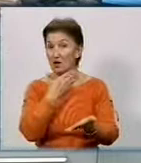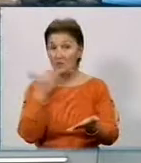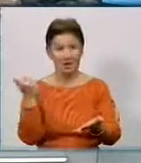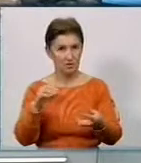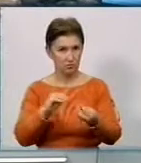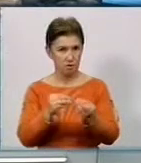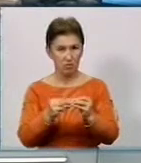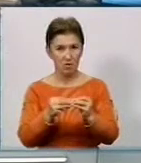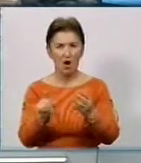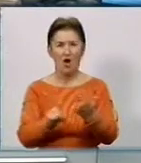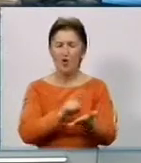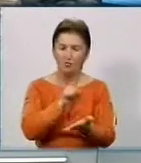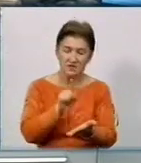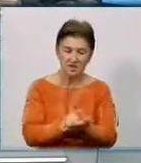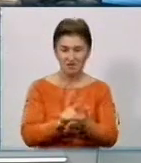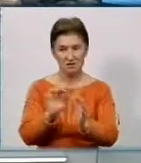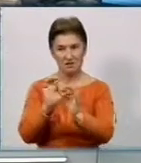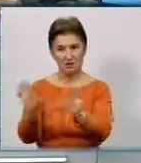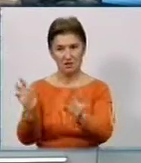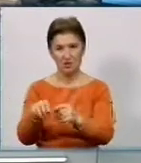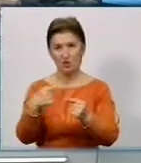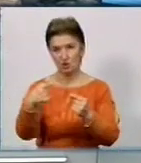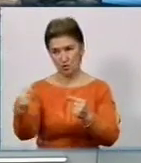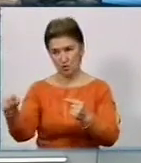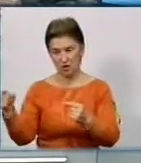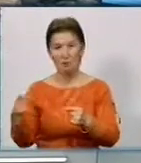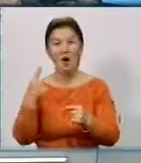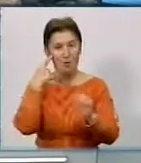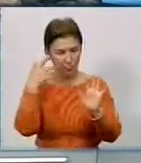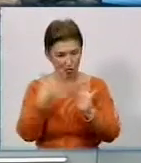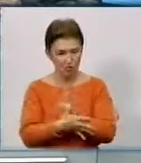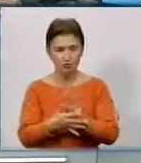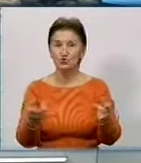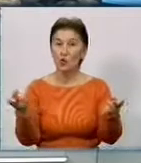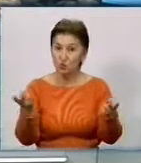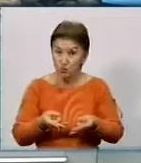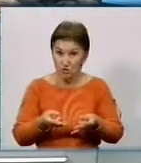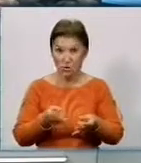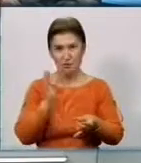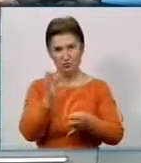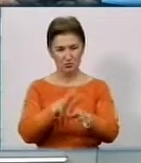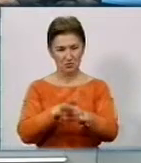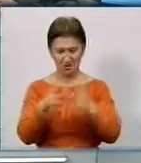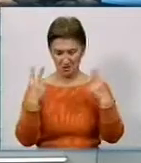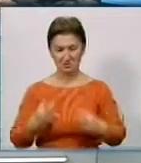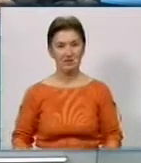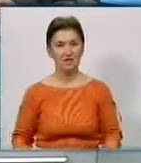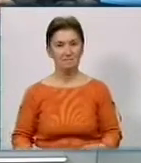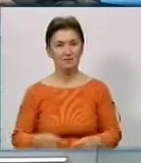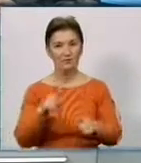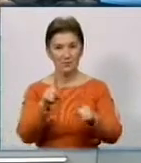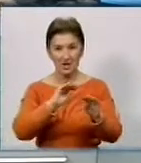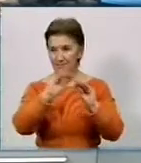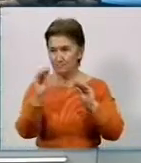то обязательно они расскажут об этом другим. И те поймут, что это нужно и будут приходить, проводить такие обследования. Центры комплектованы